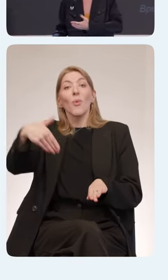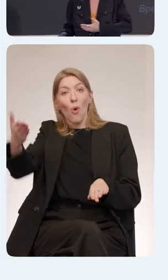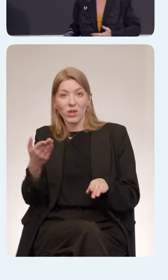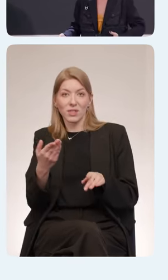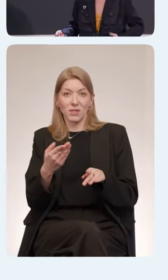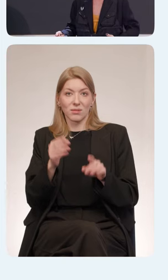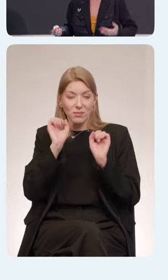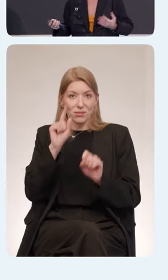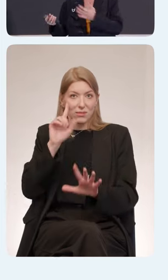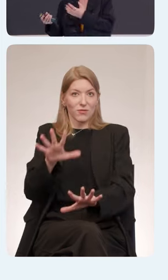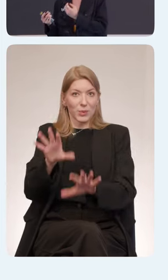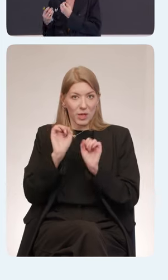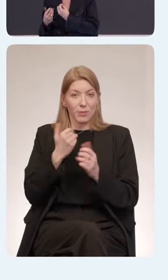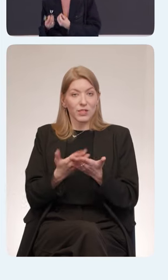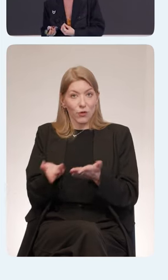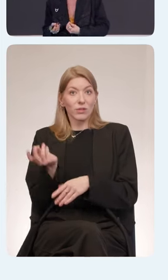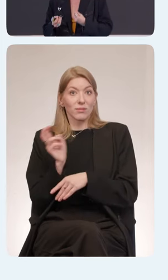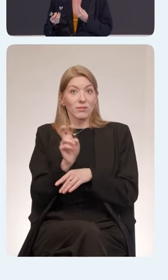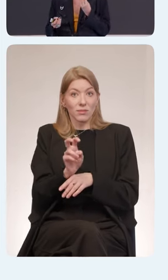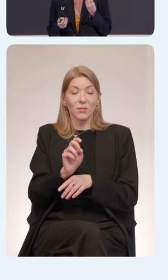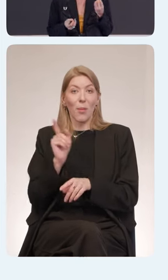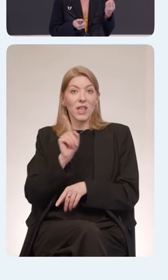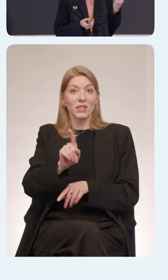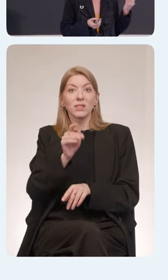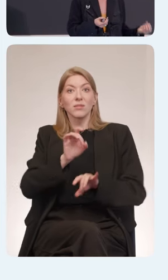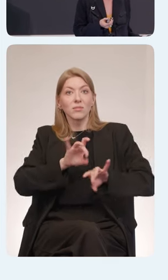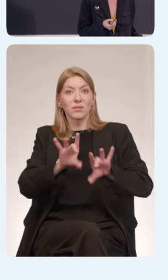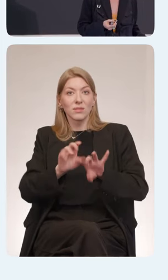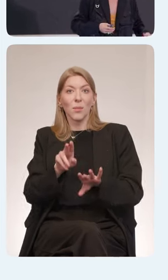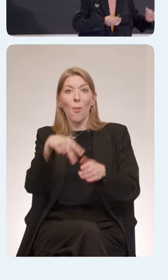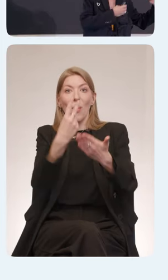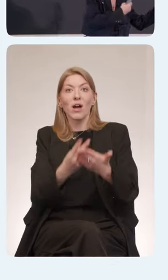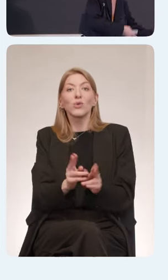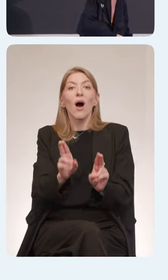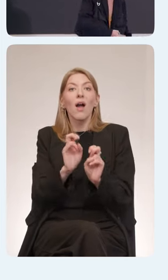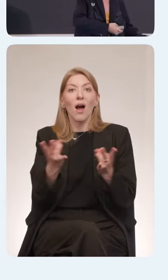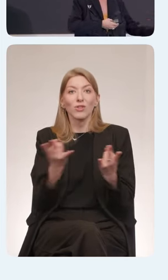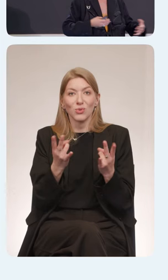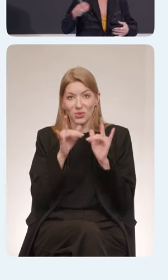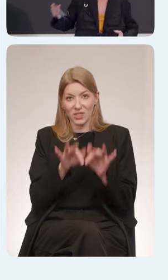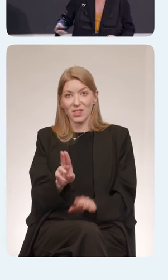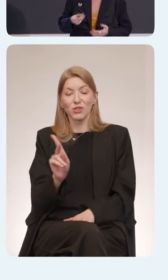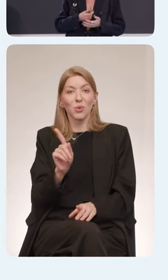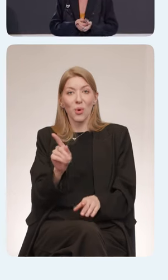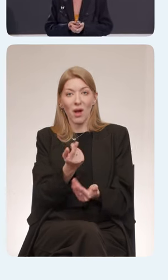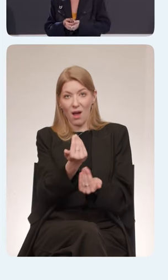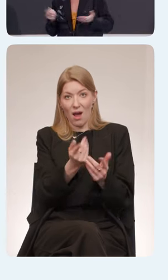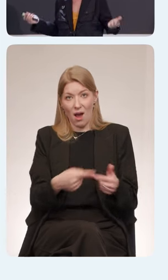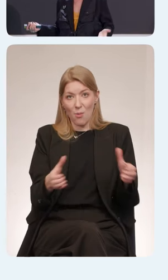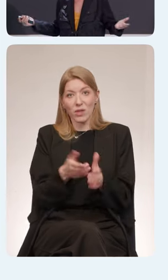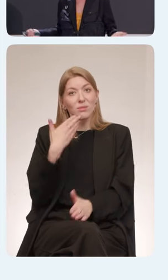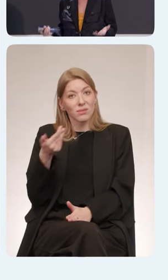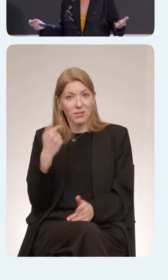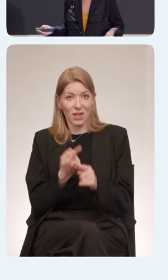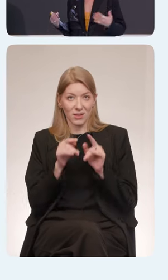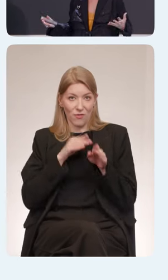и скажите, смотри, сейчас я тебе расскажу, как. И так, чтобы тебе не было больно. И твоей команде не будет больно, и твоему бизнесу не будет больно. И